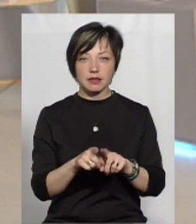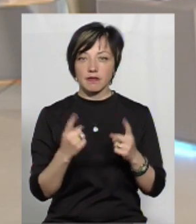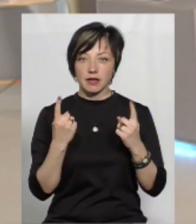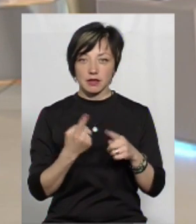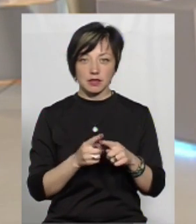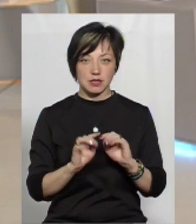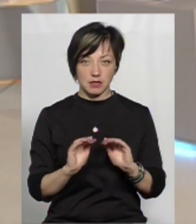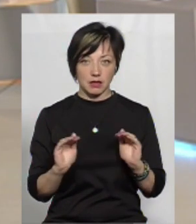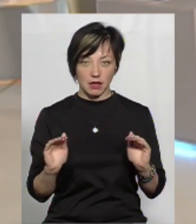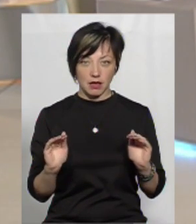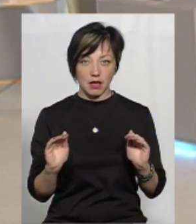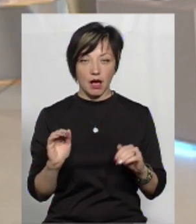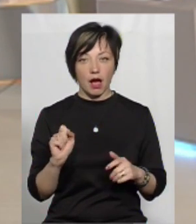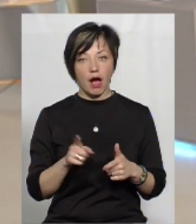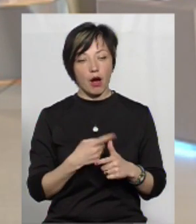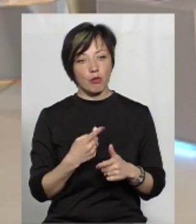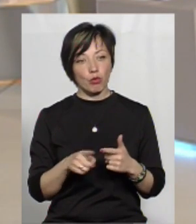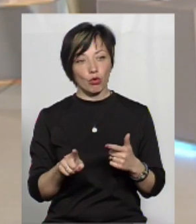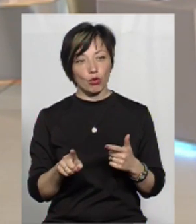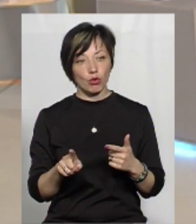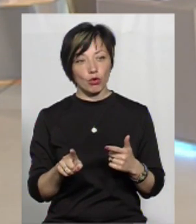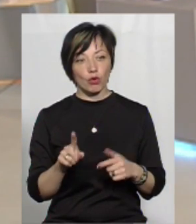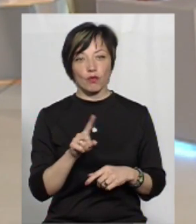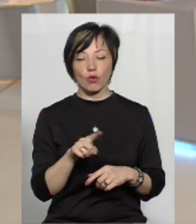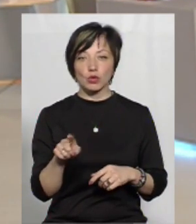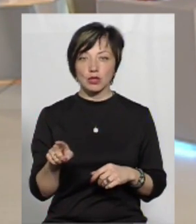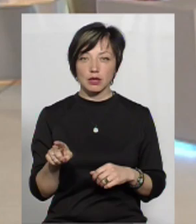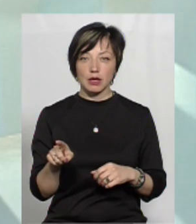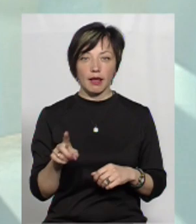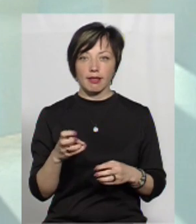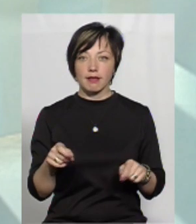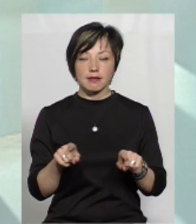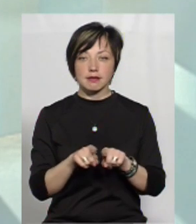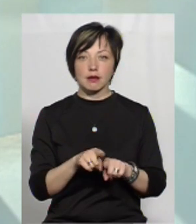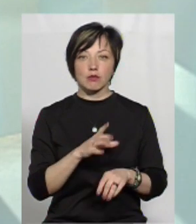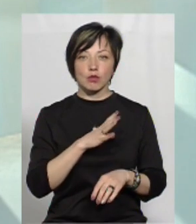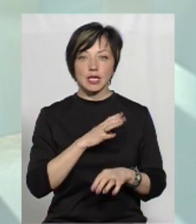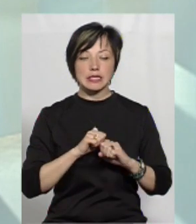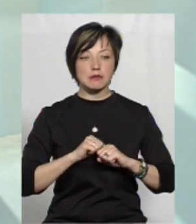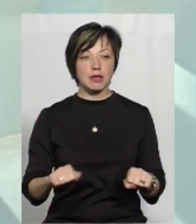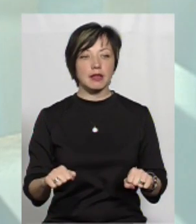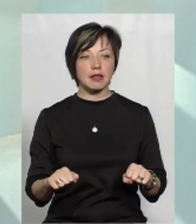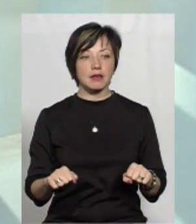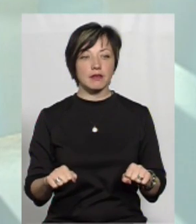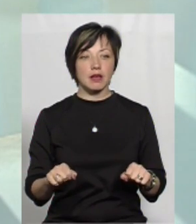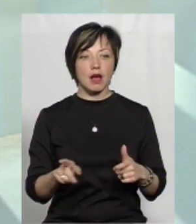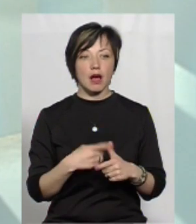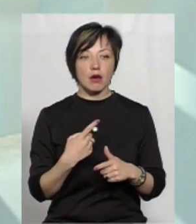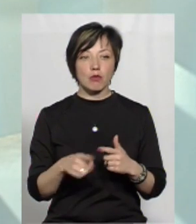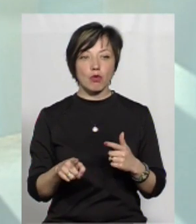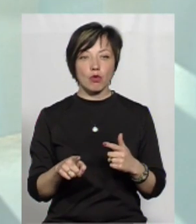великий на цих дітей. Або вони не настільки були сміливі, або